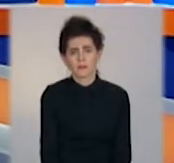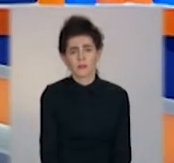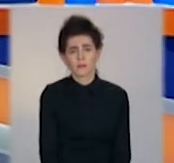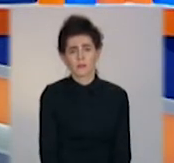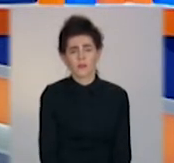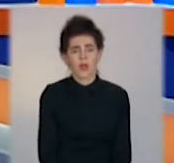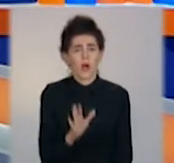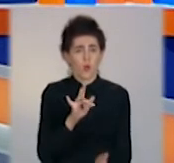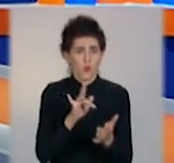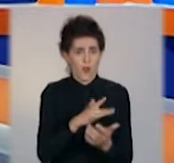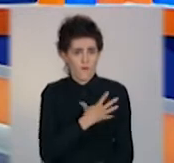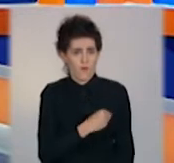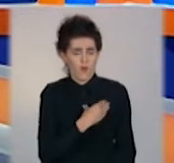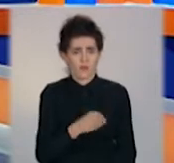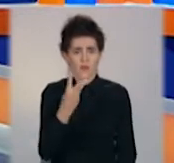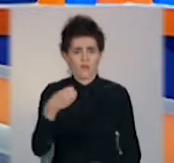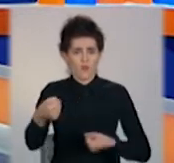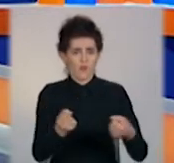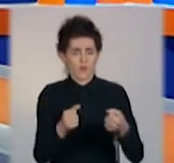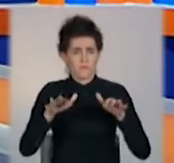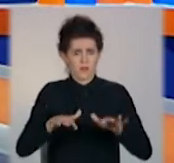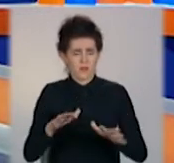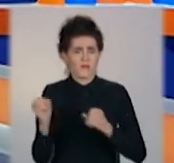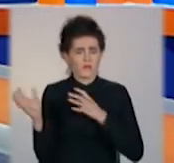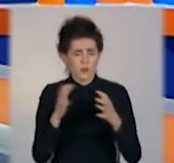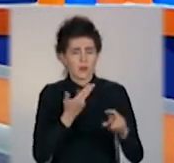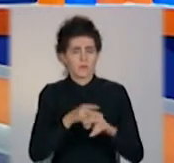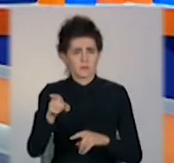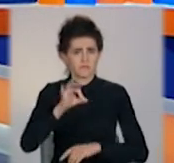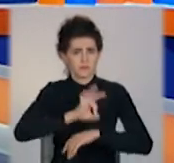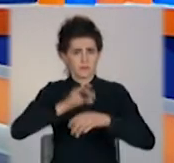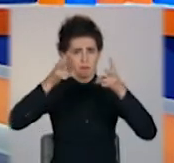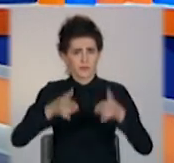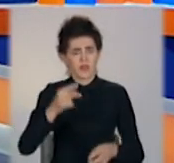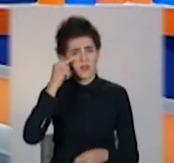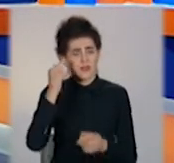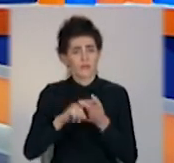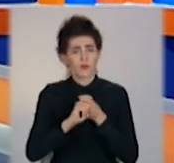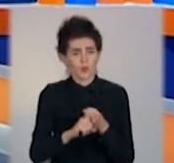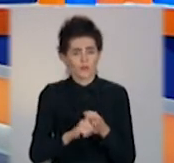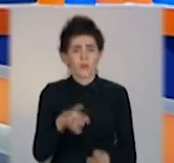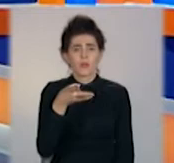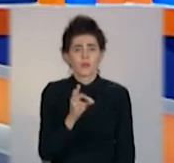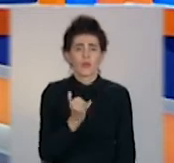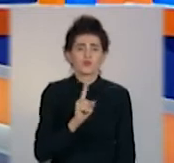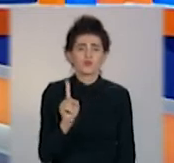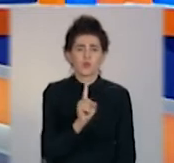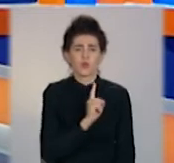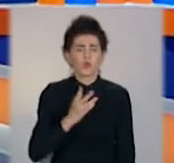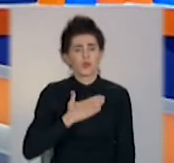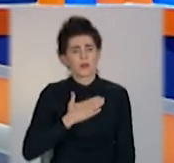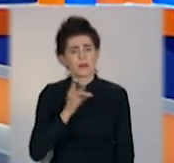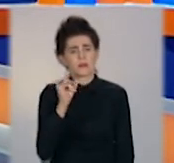У Львові три водія міського транспорту захворіли на ковід-19. А що в нас? Наскільки